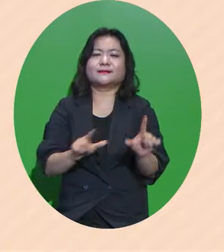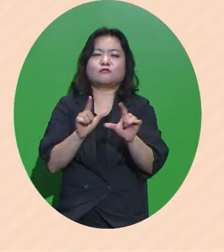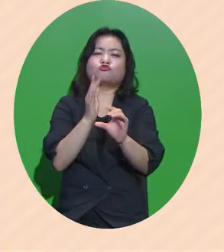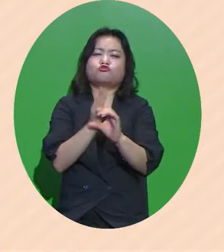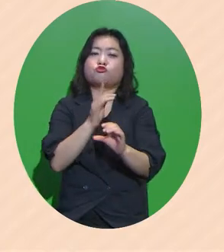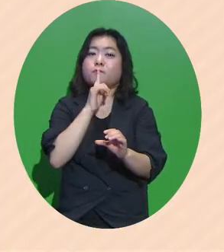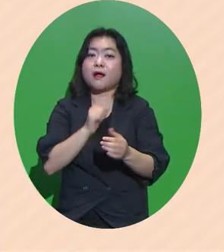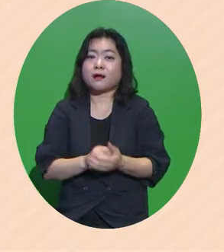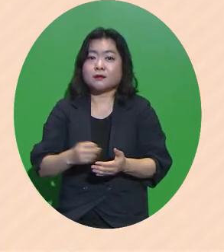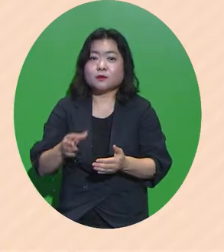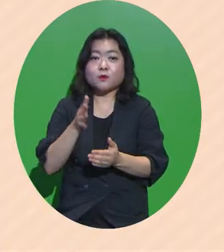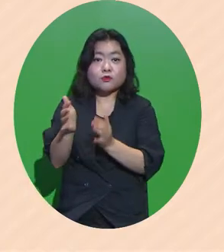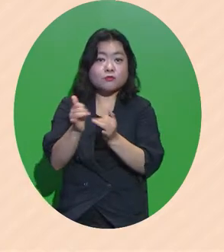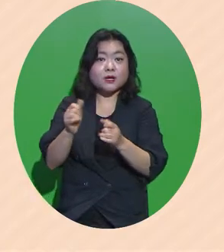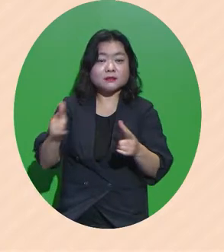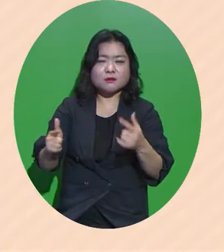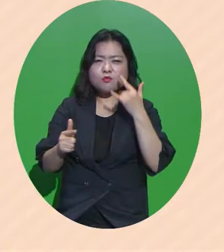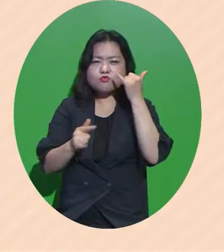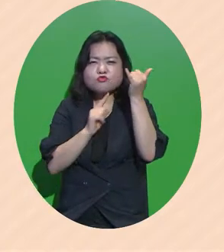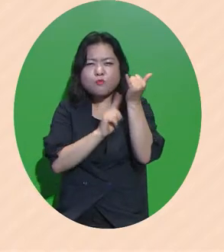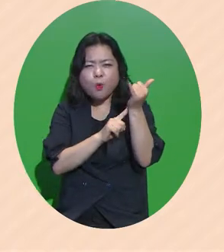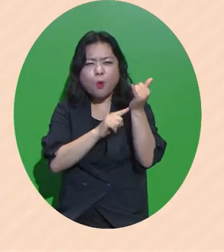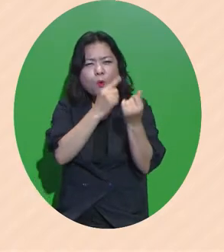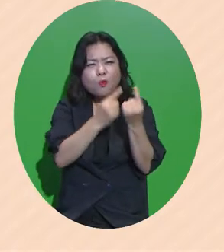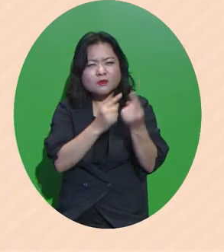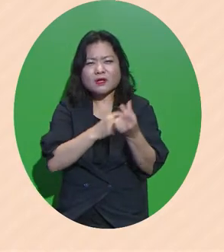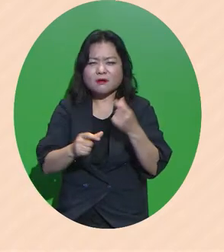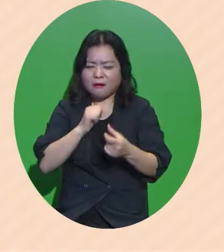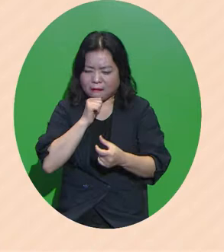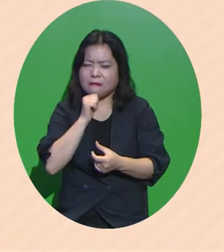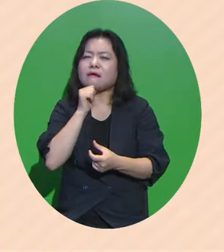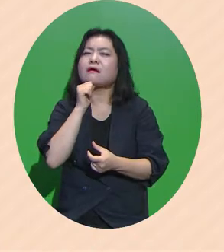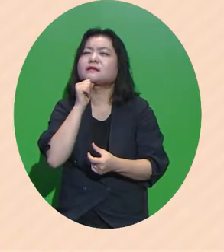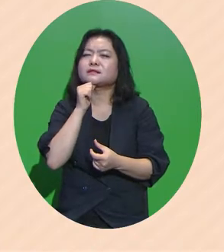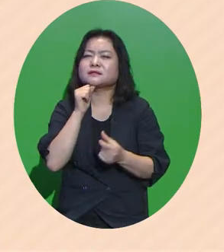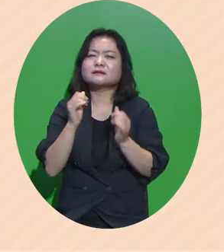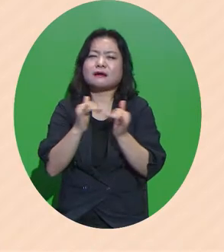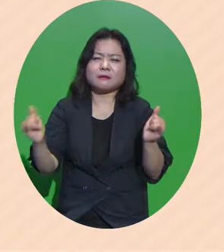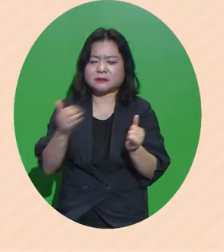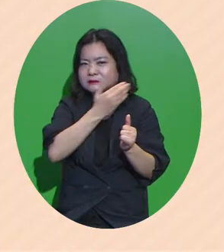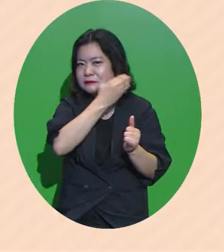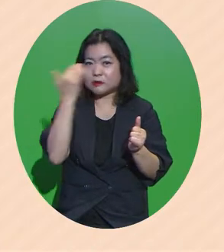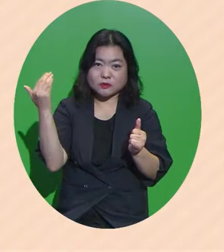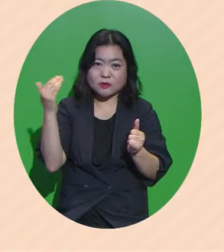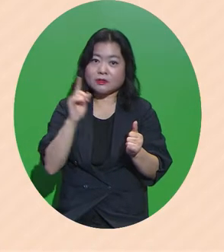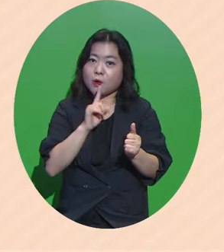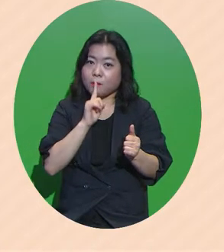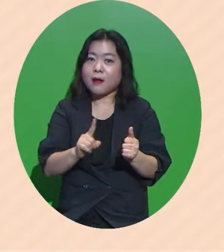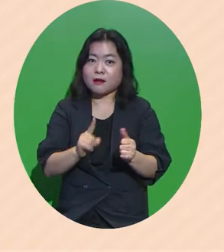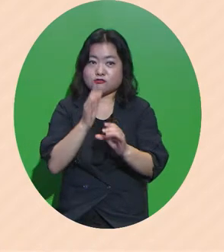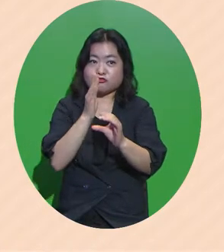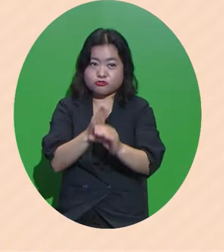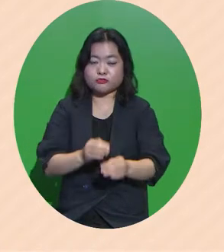그리고 전문가들은 부모 세대보다 더 가난해지는 세대로 이야기하고 있습니다